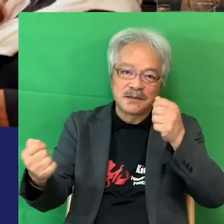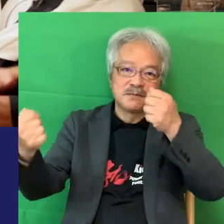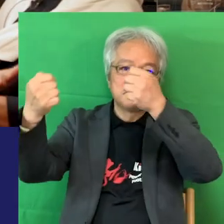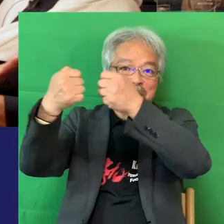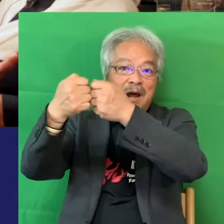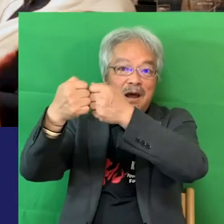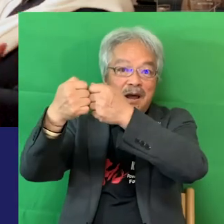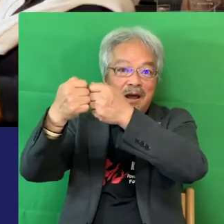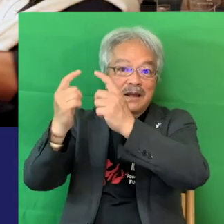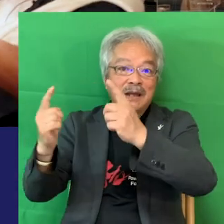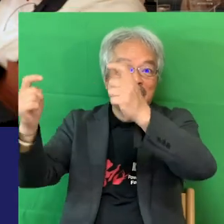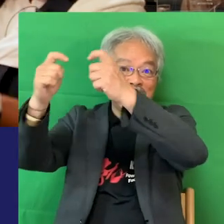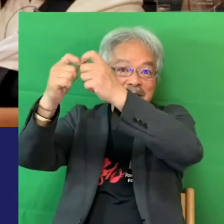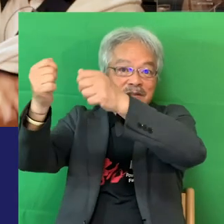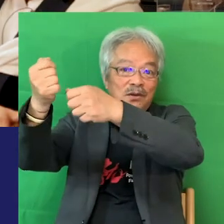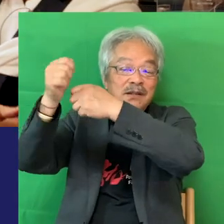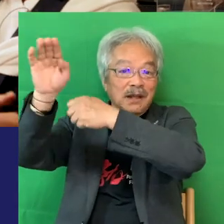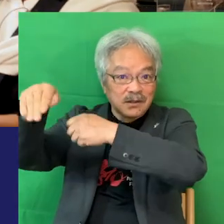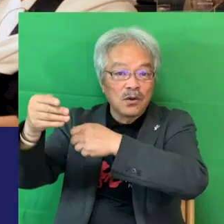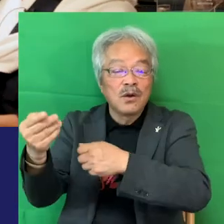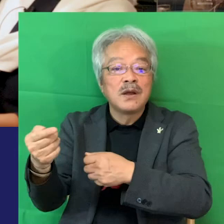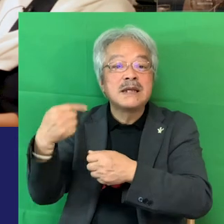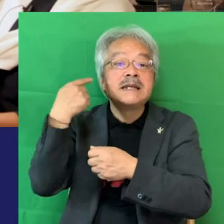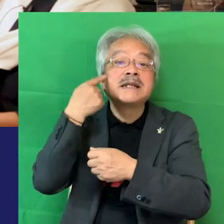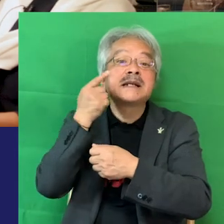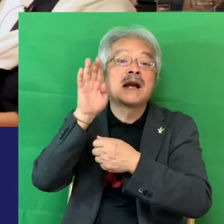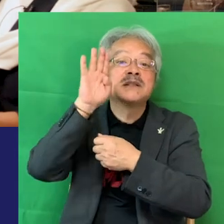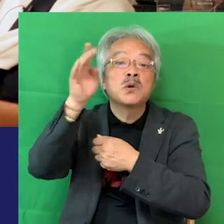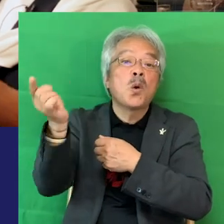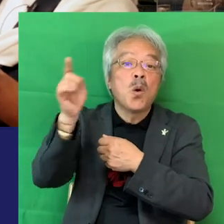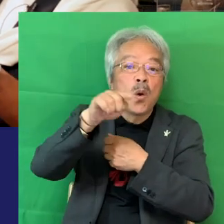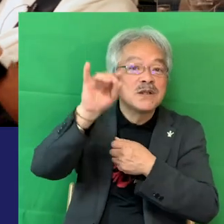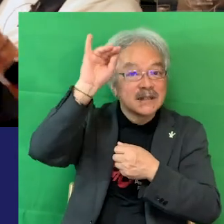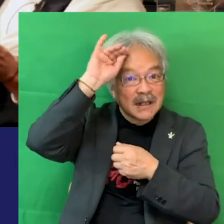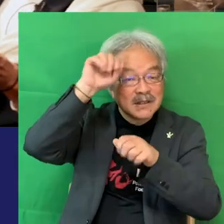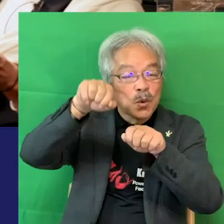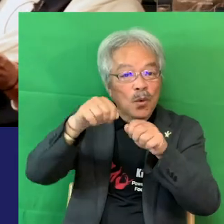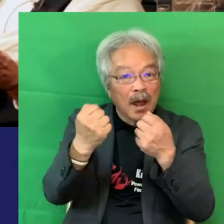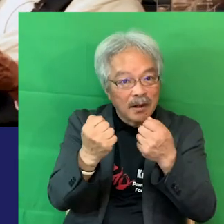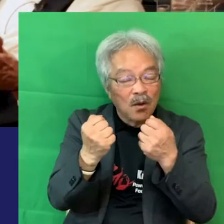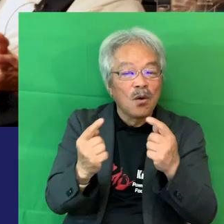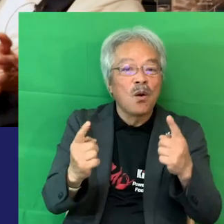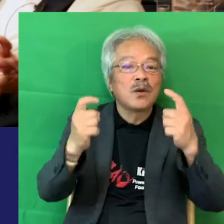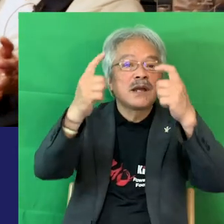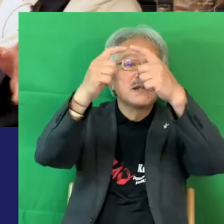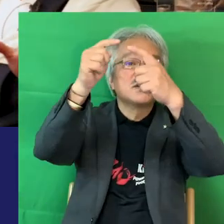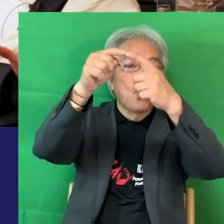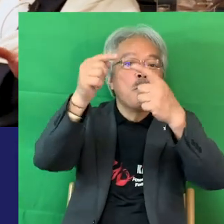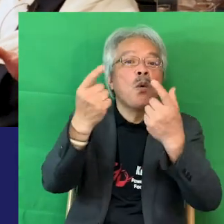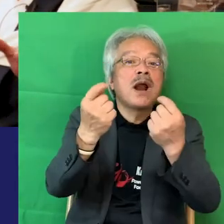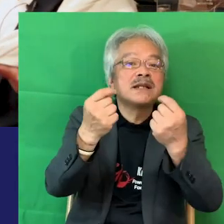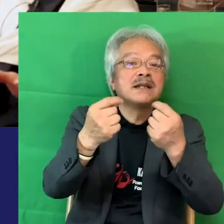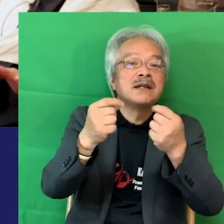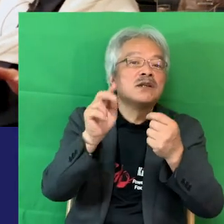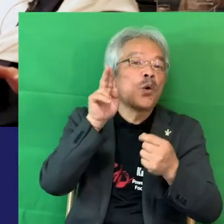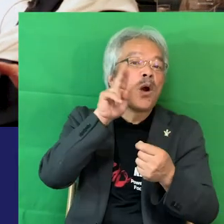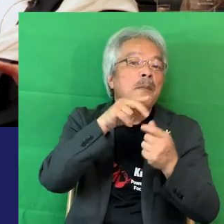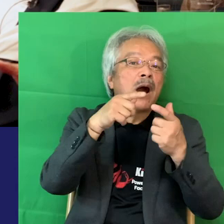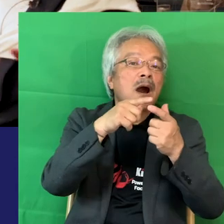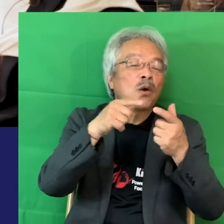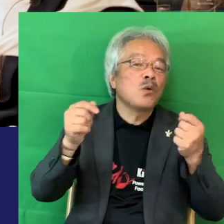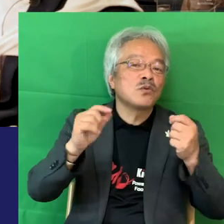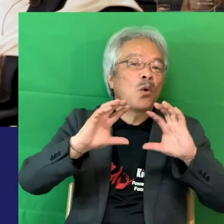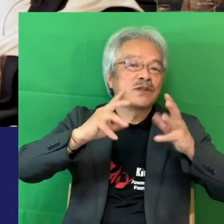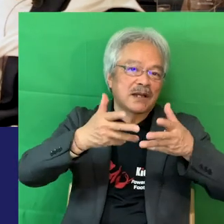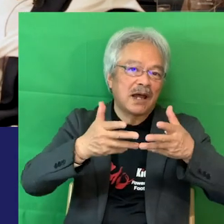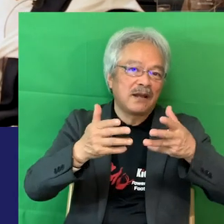1ヶ月後に懐かしい知的障害のワールドカップの決勝をやったんですよ25,000人ぐ入ったんだよね結構入ったんですよすごい